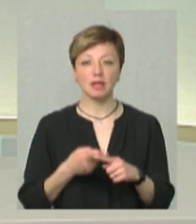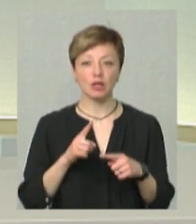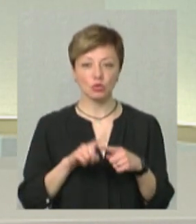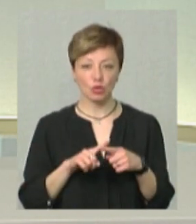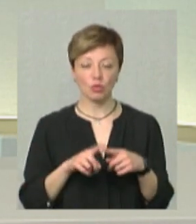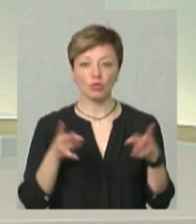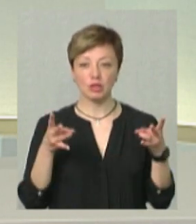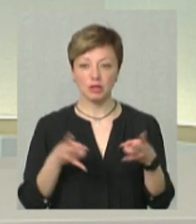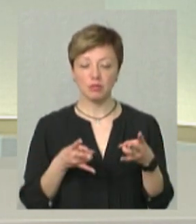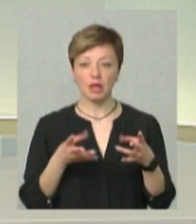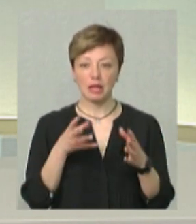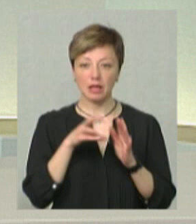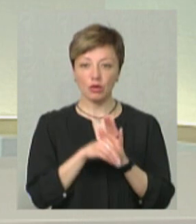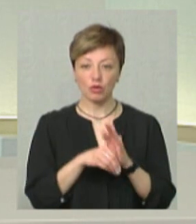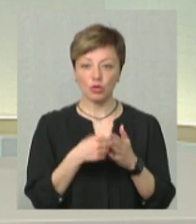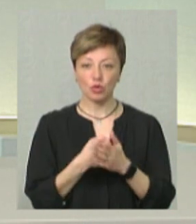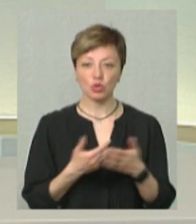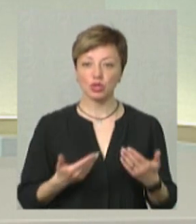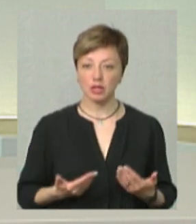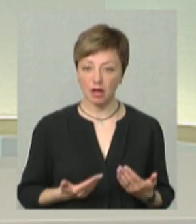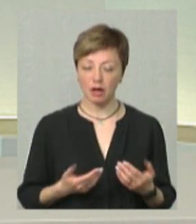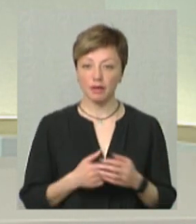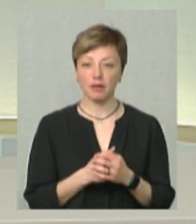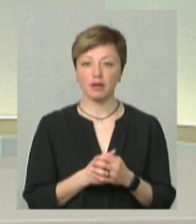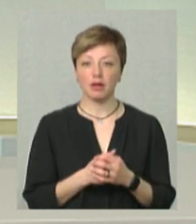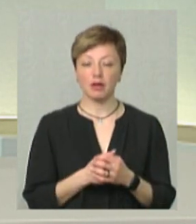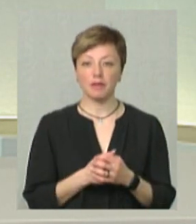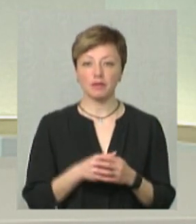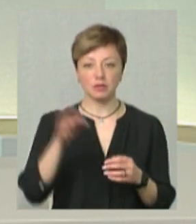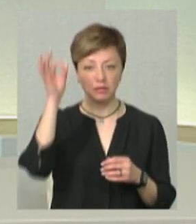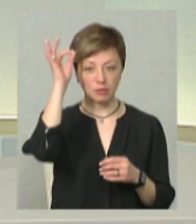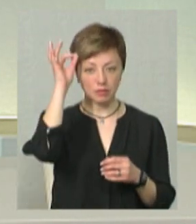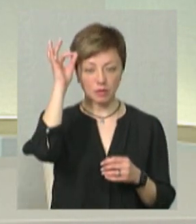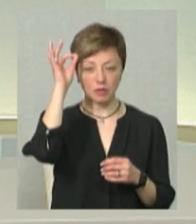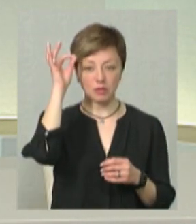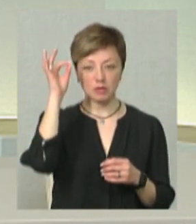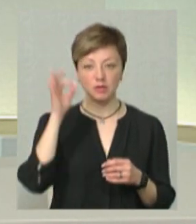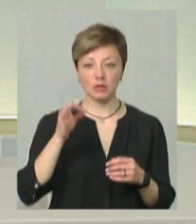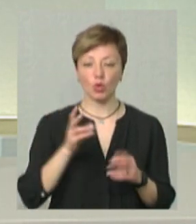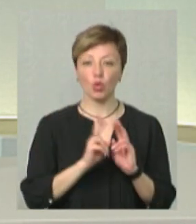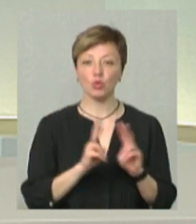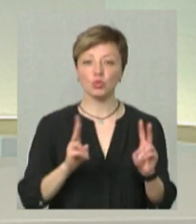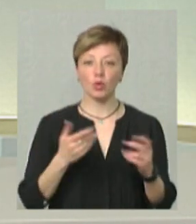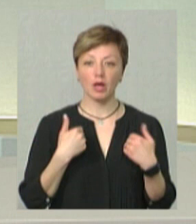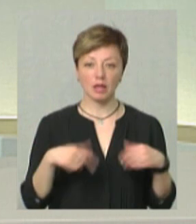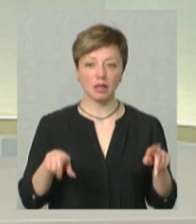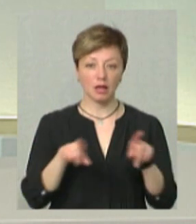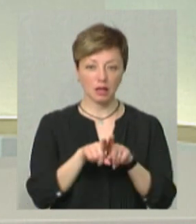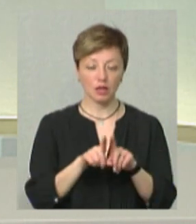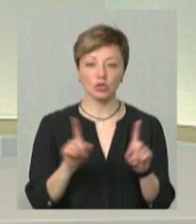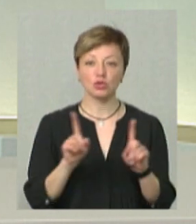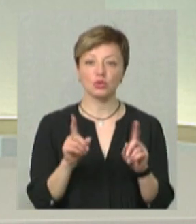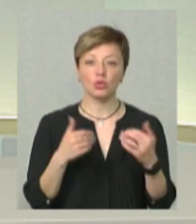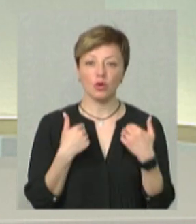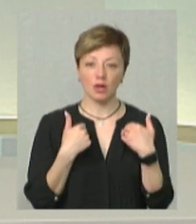потрібно інтегруватися до життя. Тобто, вспомнить, хто я такий, що